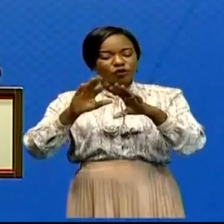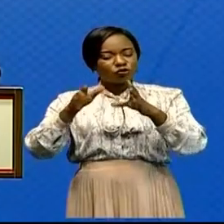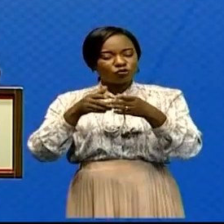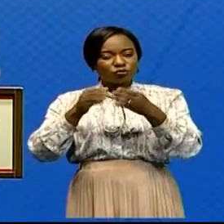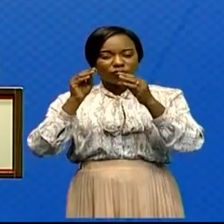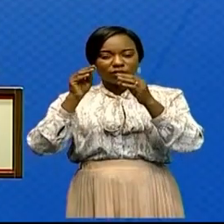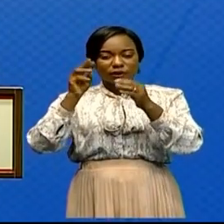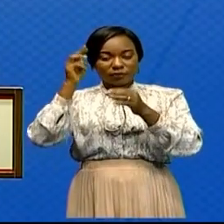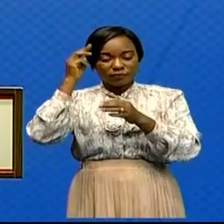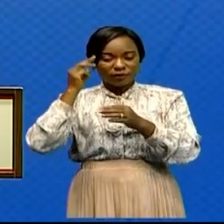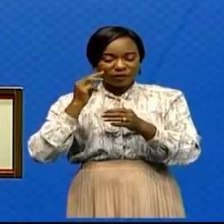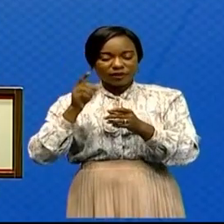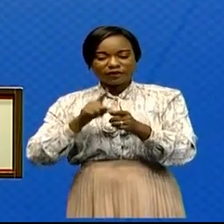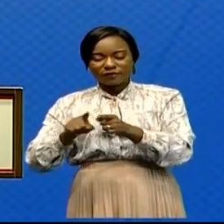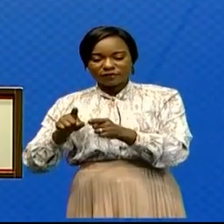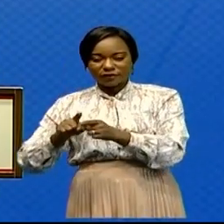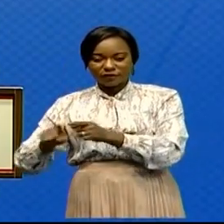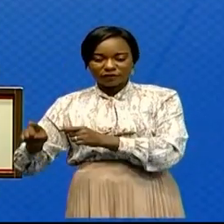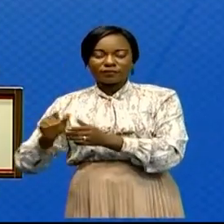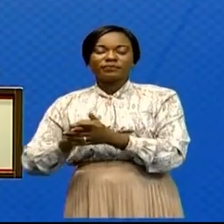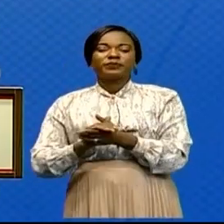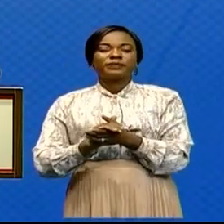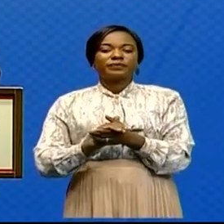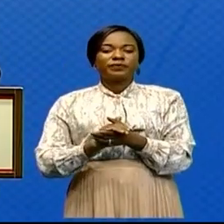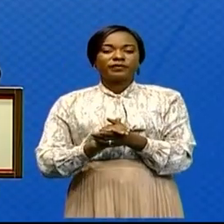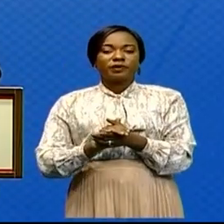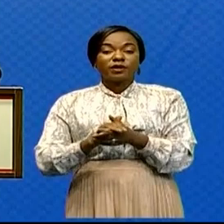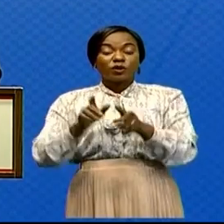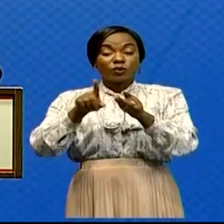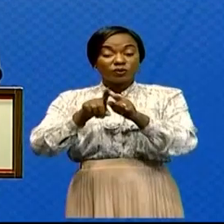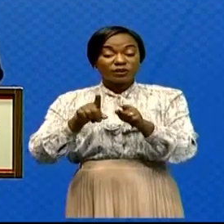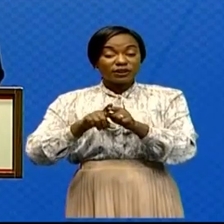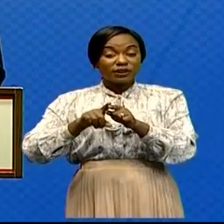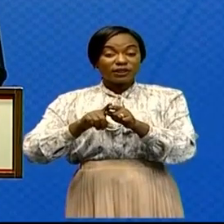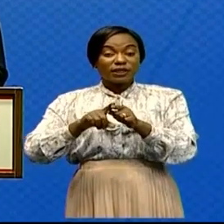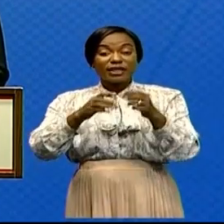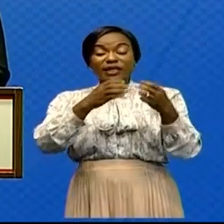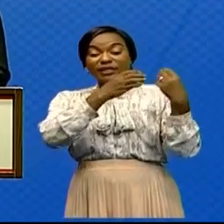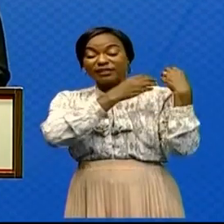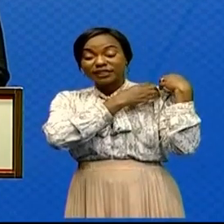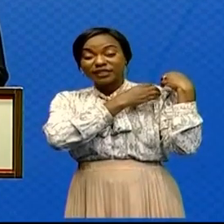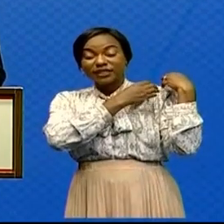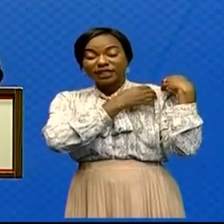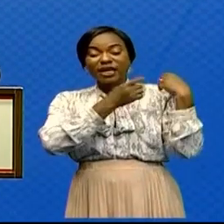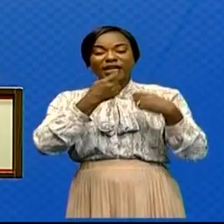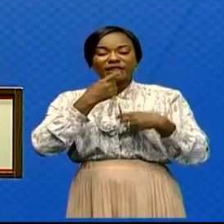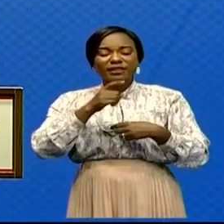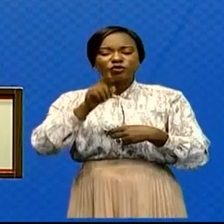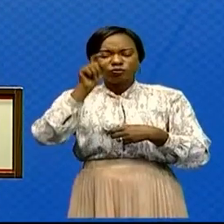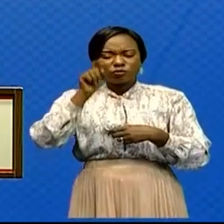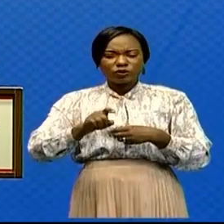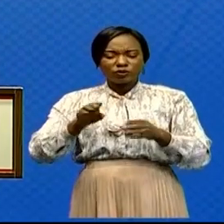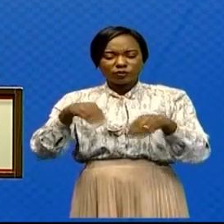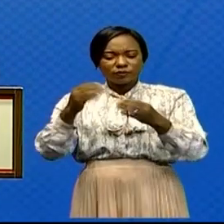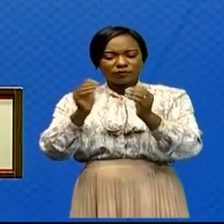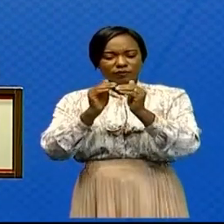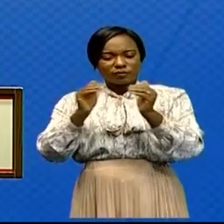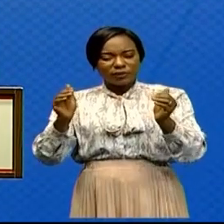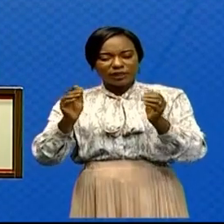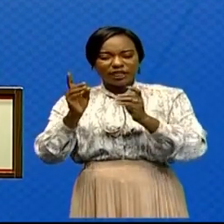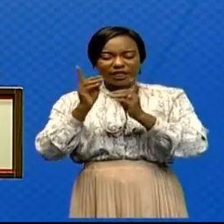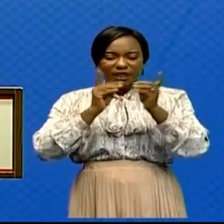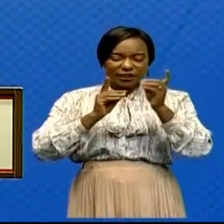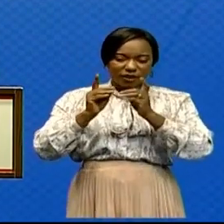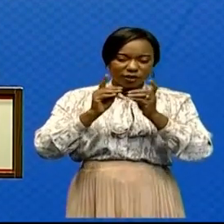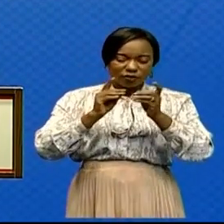sectoriels. Le banc syndical, quant à lui, s'est engagé à garantir la paix et les dialogues au sein